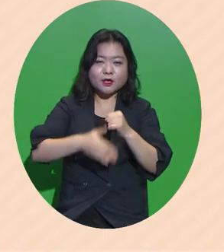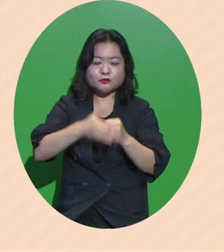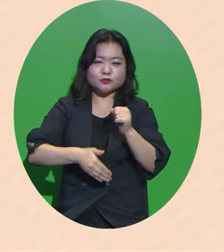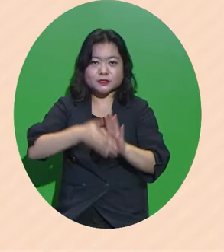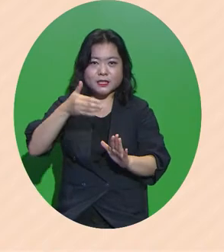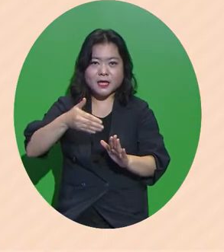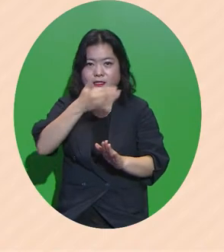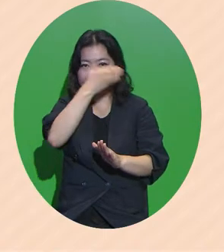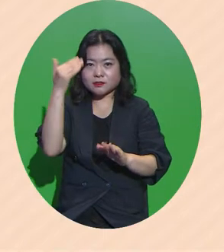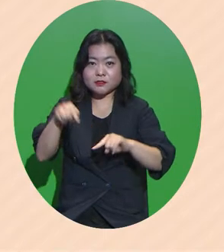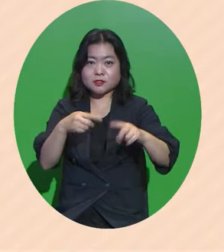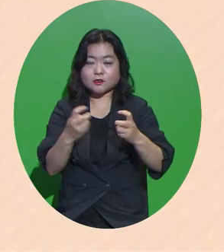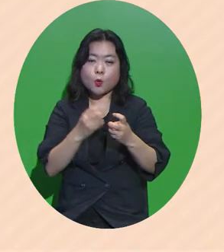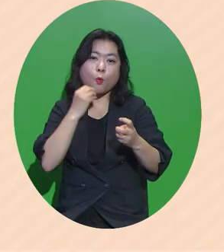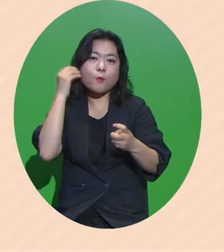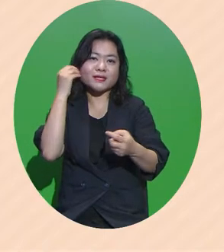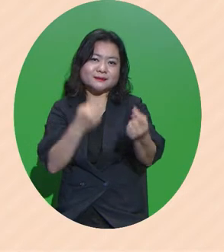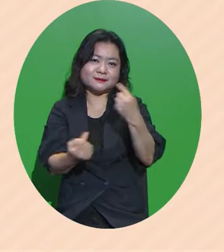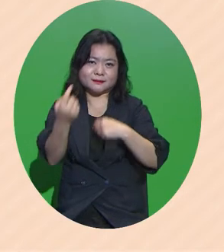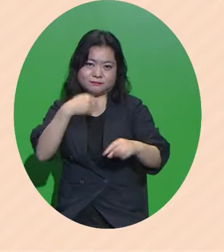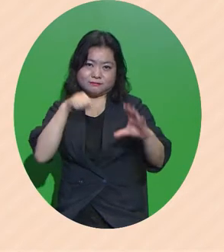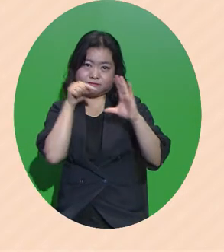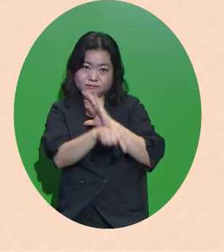홈페이지를 찾아오고 있습니다